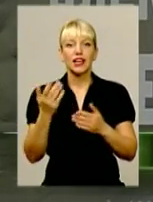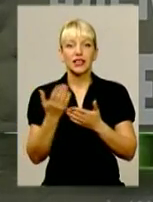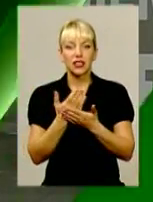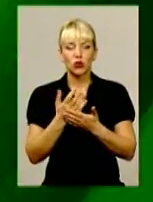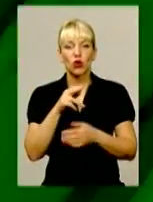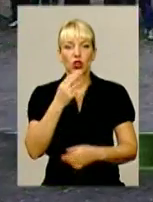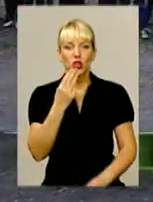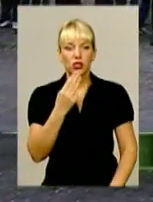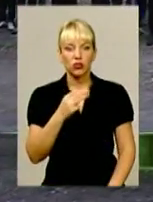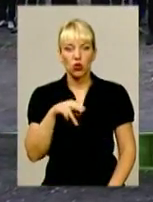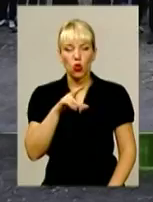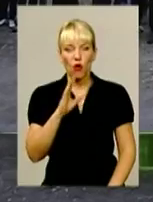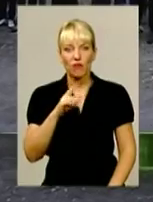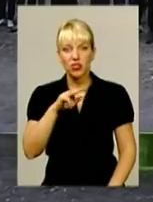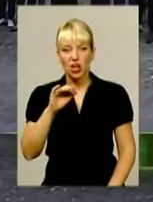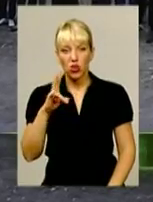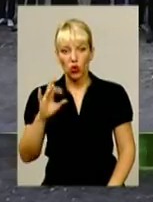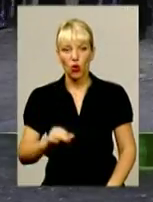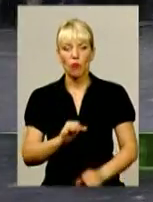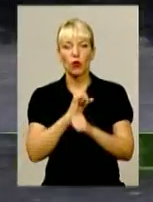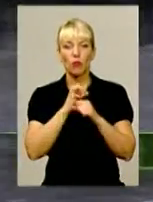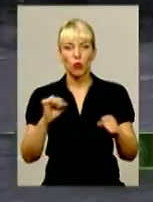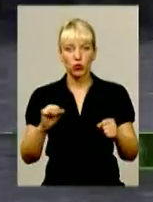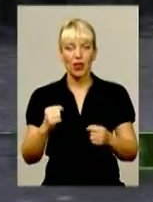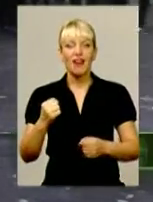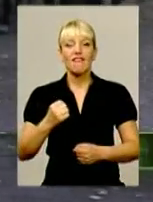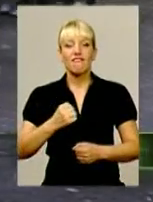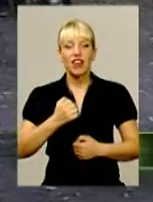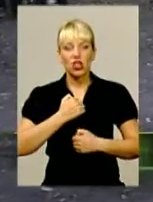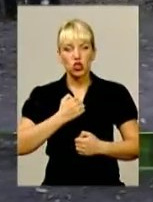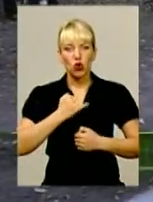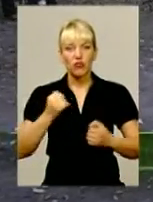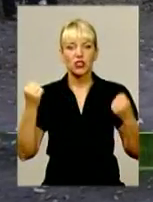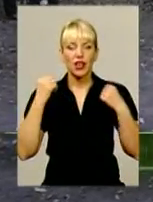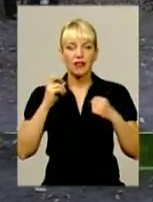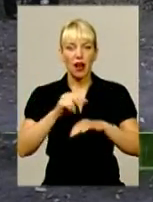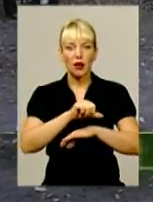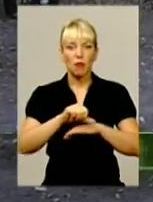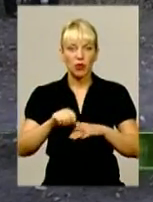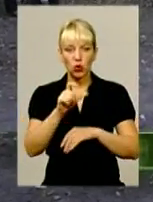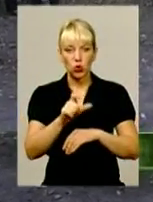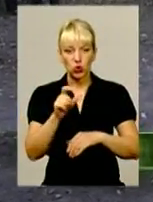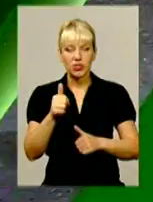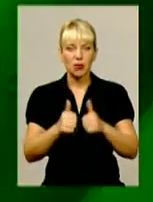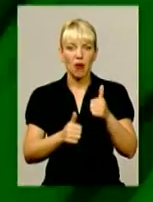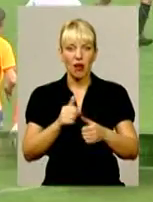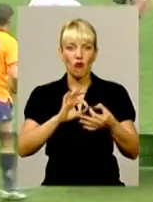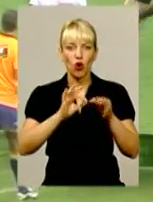Про подвиги військові та спортивні або як прикордонники змагалися в олімпійських видах спорту.